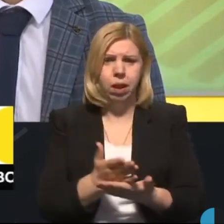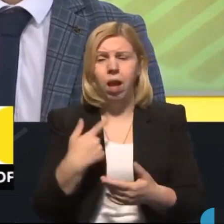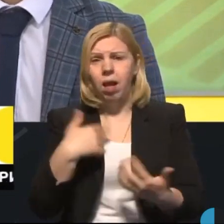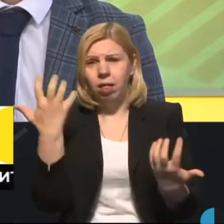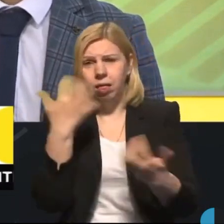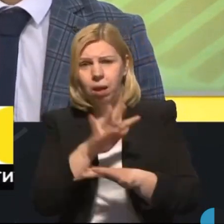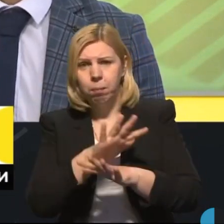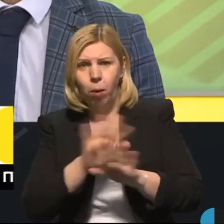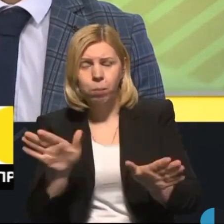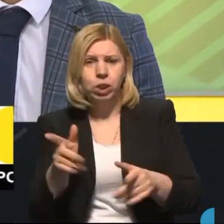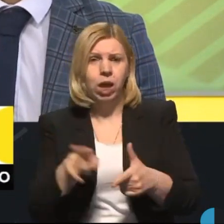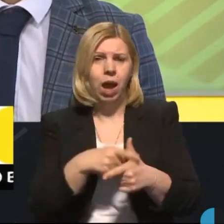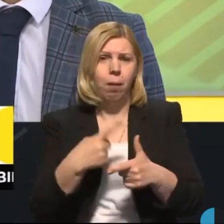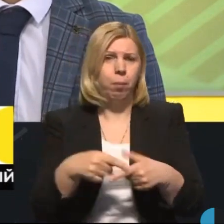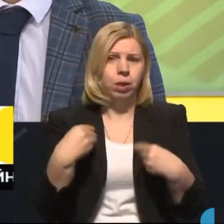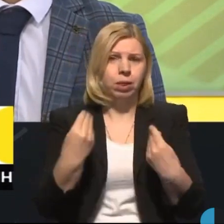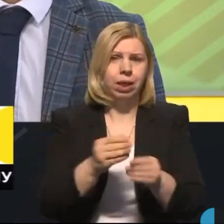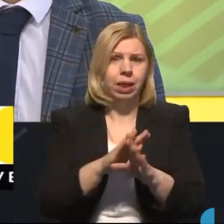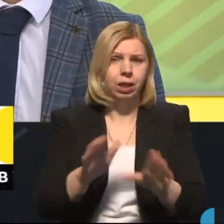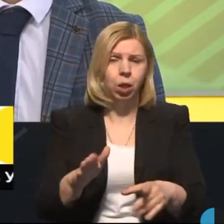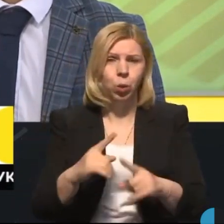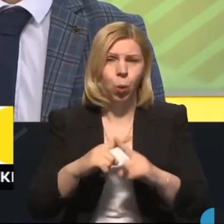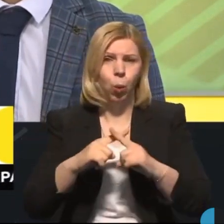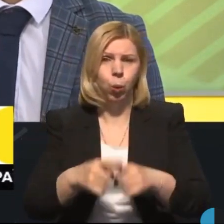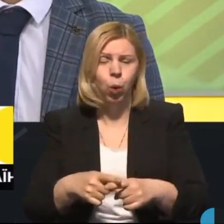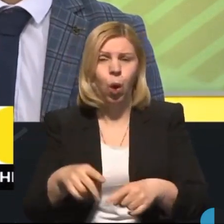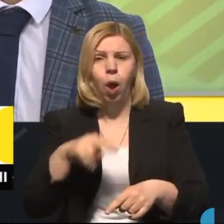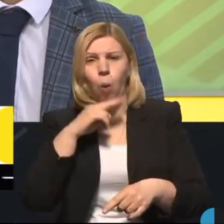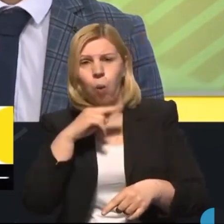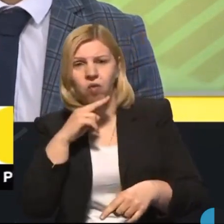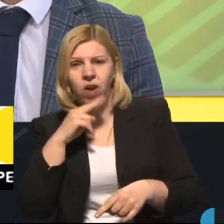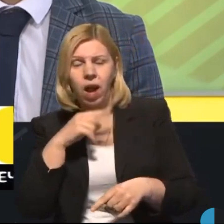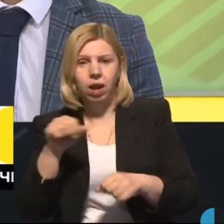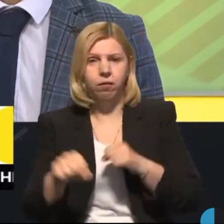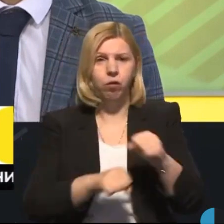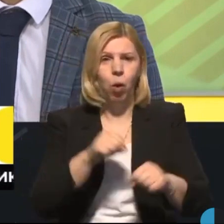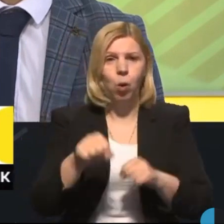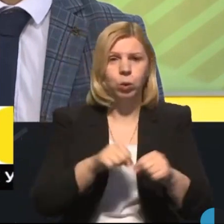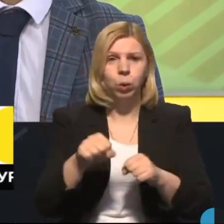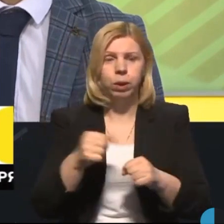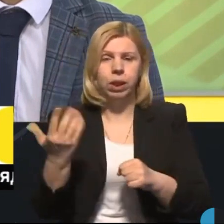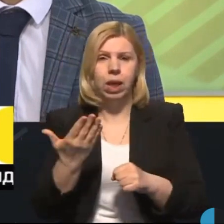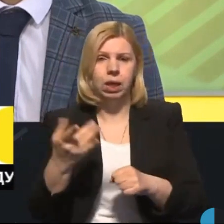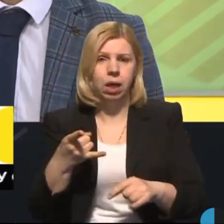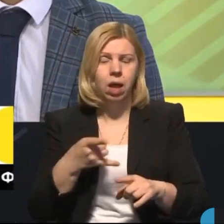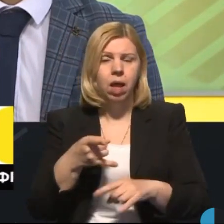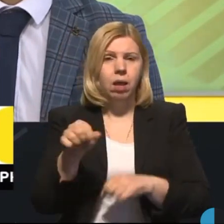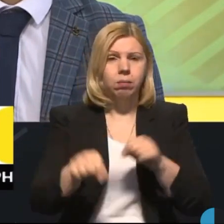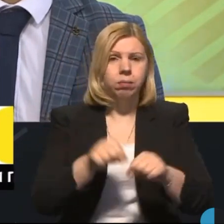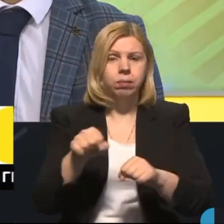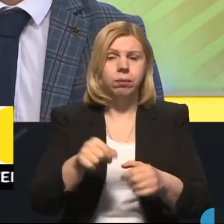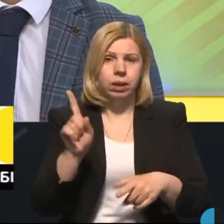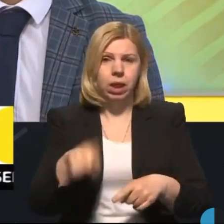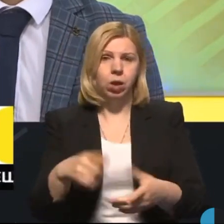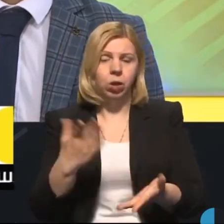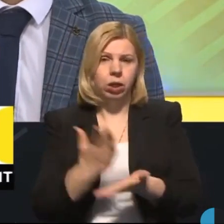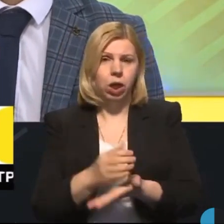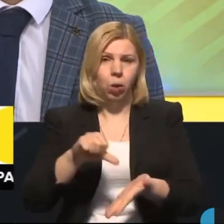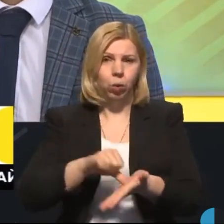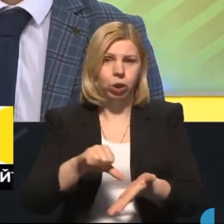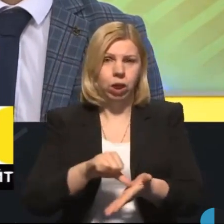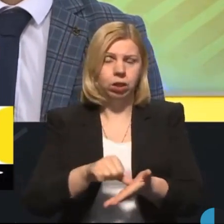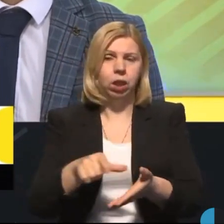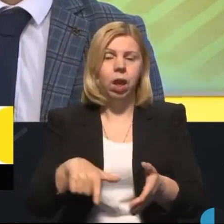помічають, або не надають такої уваги велосипедисту, який рухається, який є також учасником